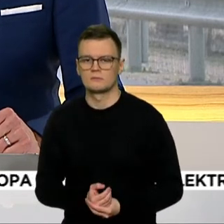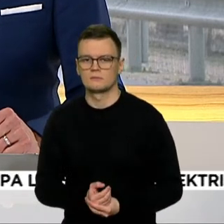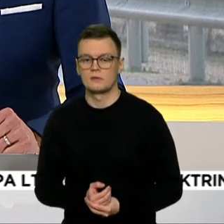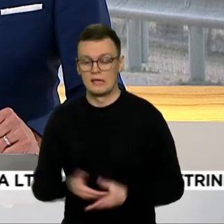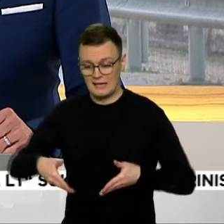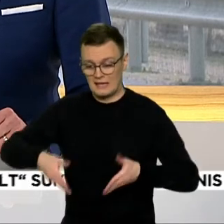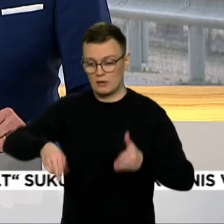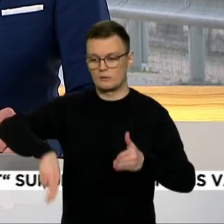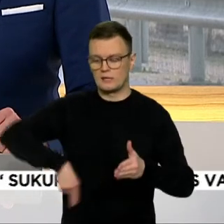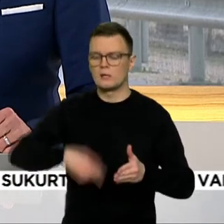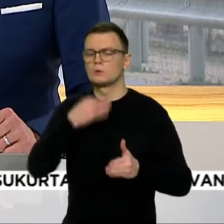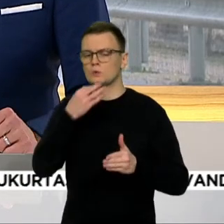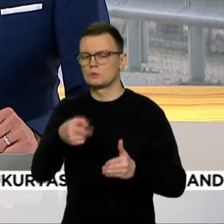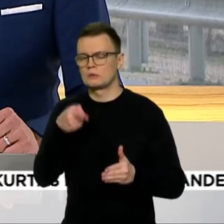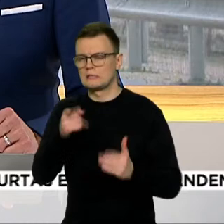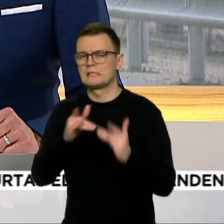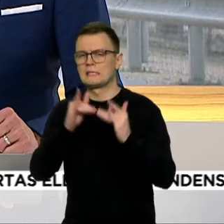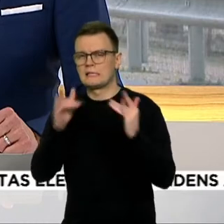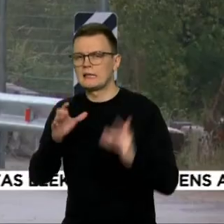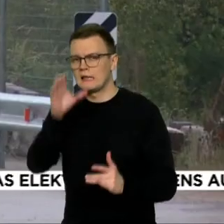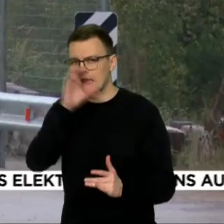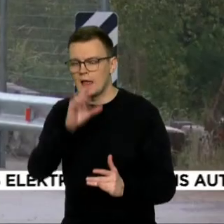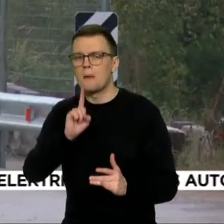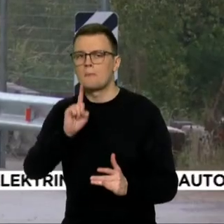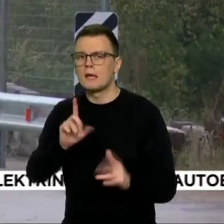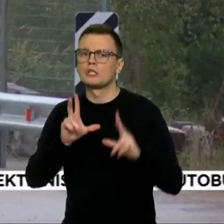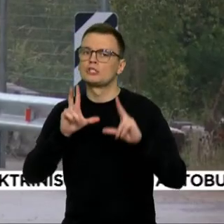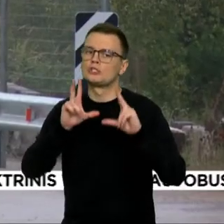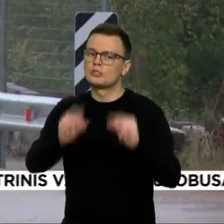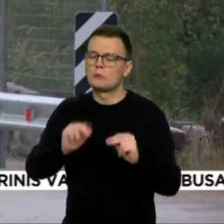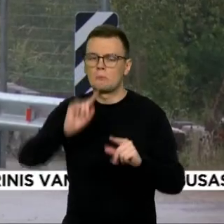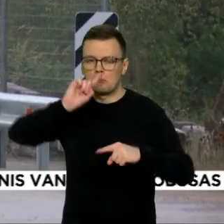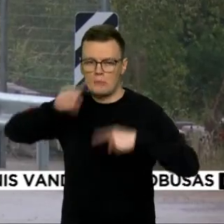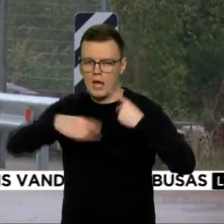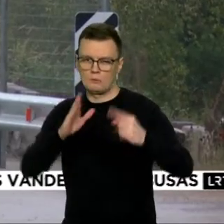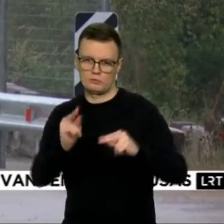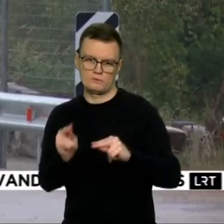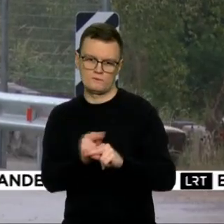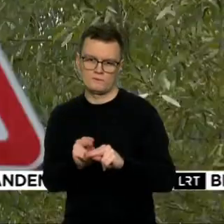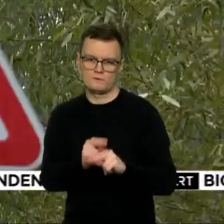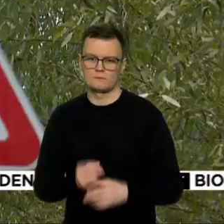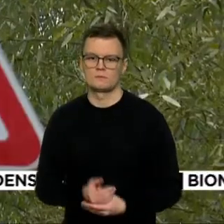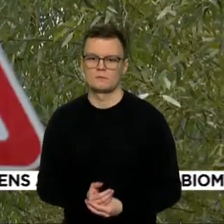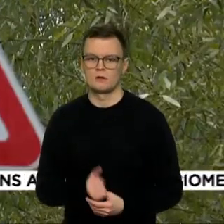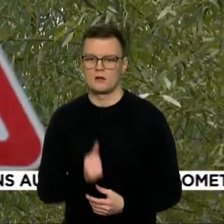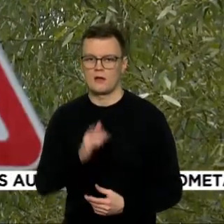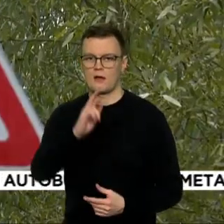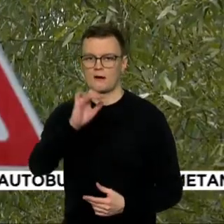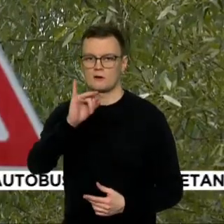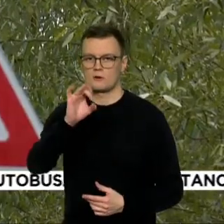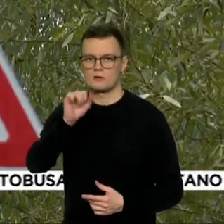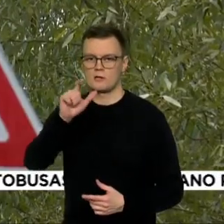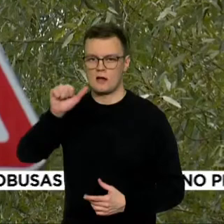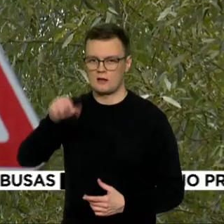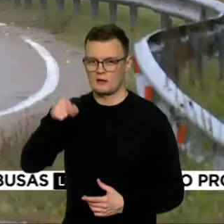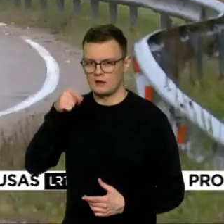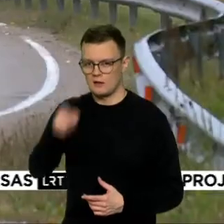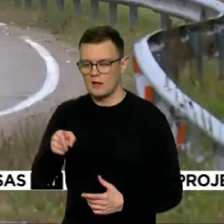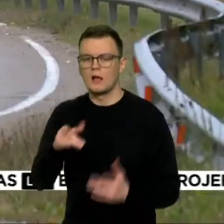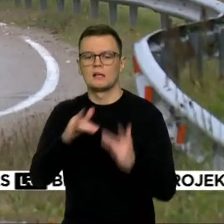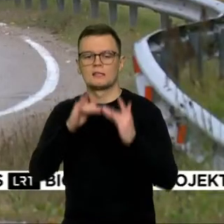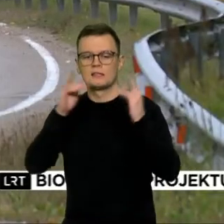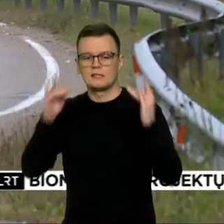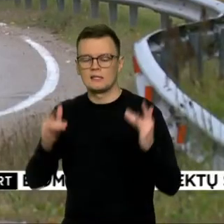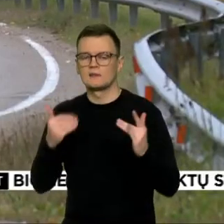bloga. Tačiau tvarkyti žada kitą metą. Riogalos tiltų per dubysą važiuojamai Rasainius Šiluvą kryškalnį.